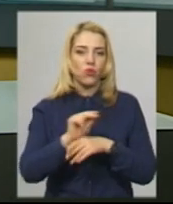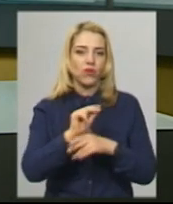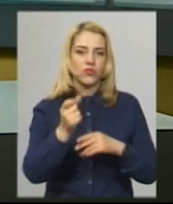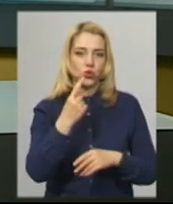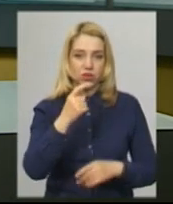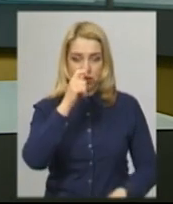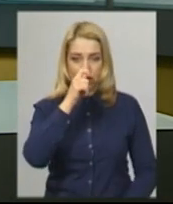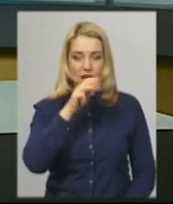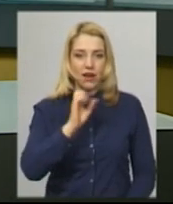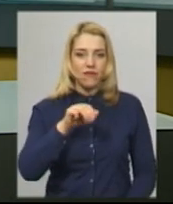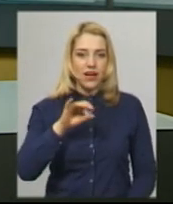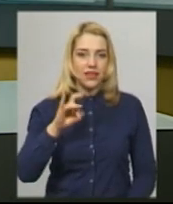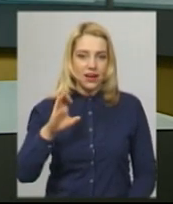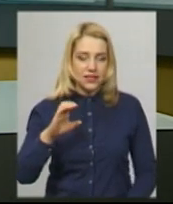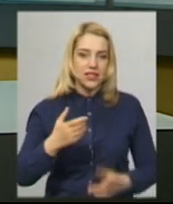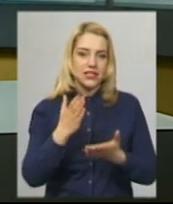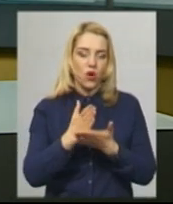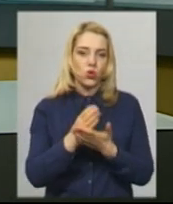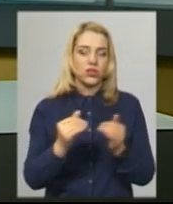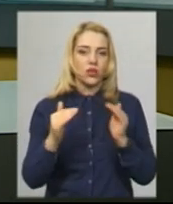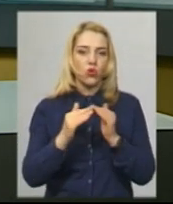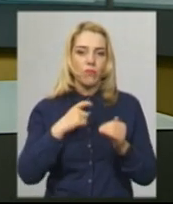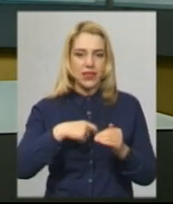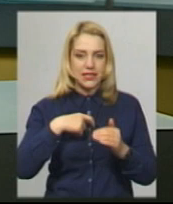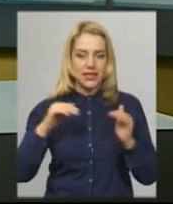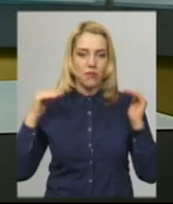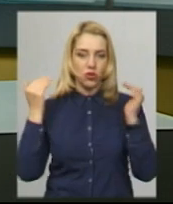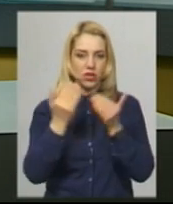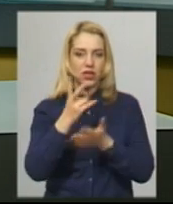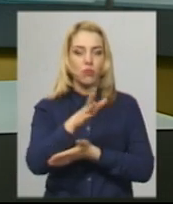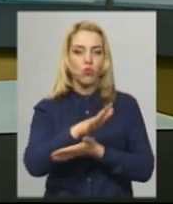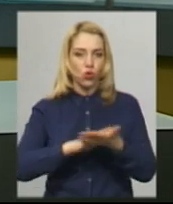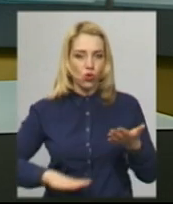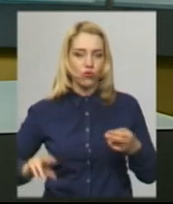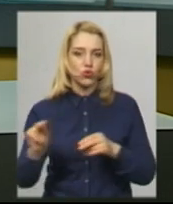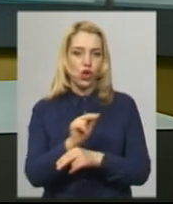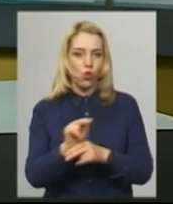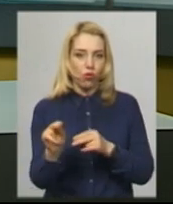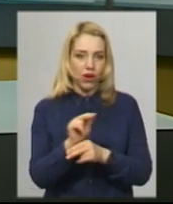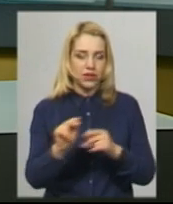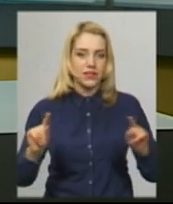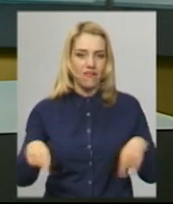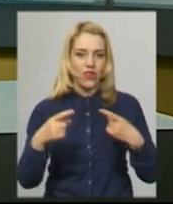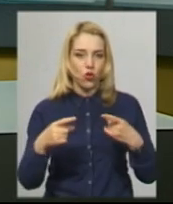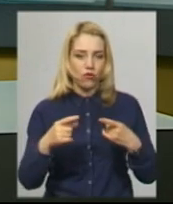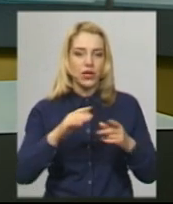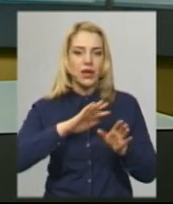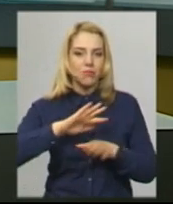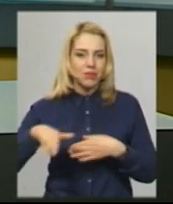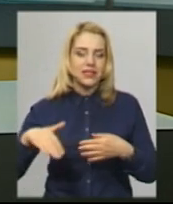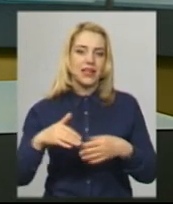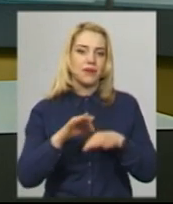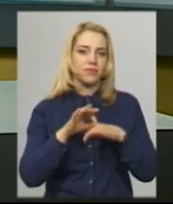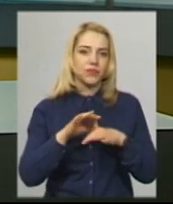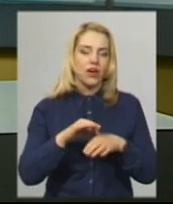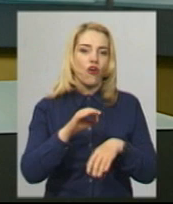словами Володимира Ватраса, зараз він знаходиться вдома на самоізоляції та продовжує проходити курс відновлення після перенесеної хвороби.